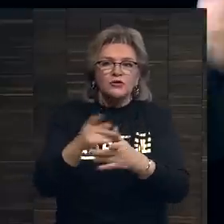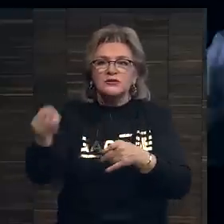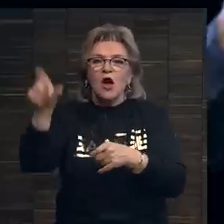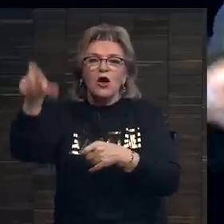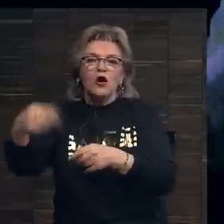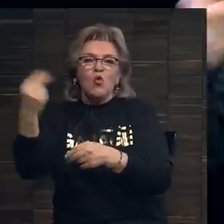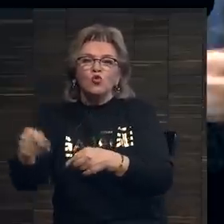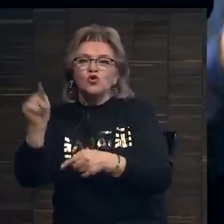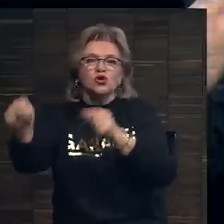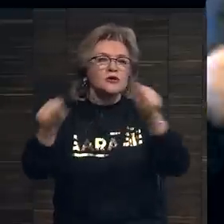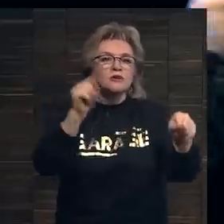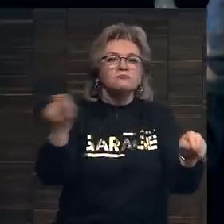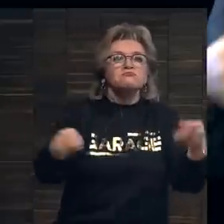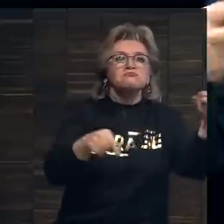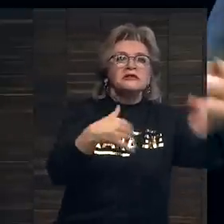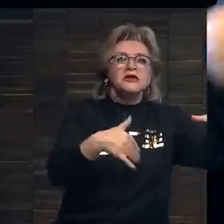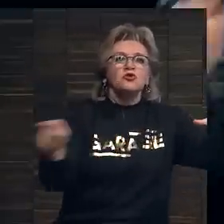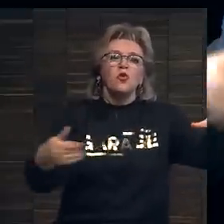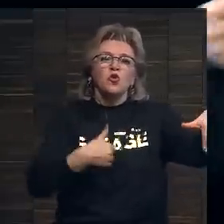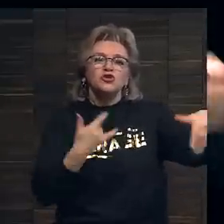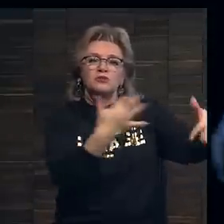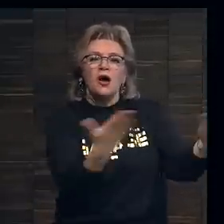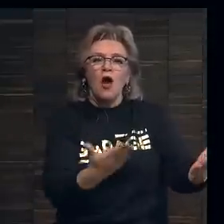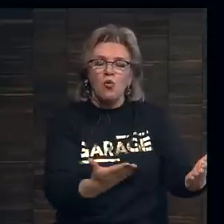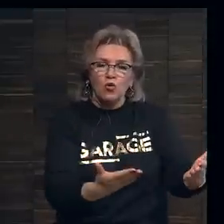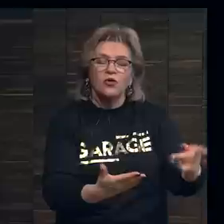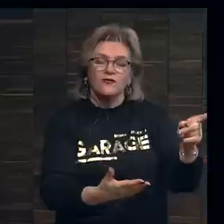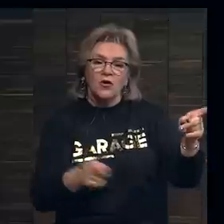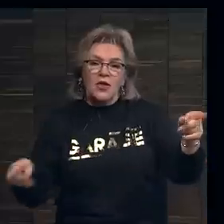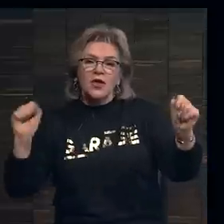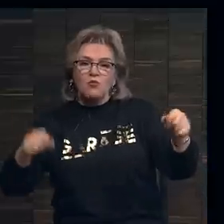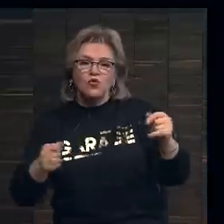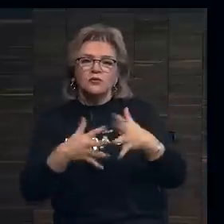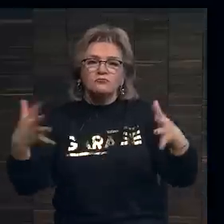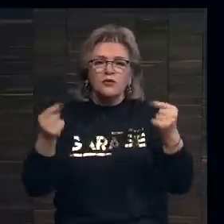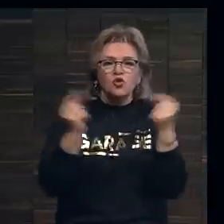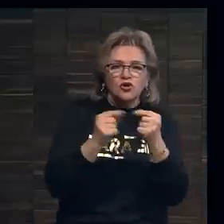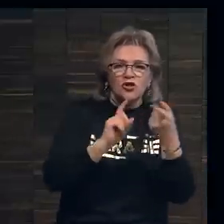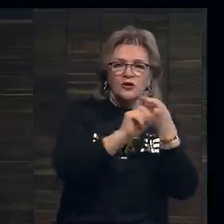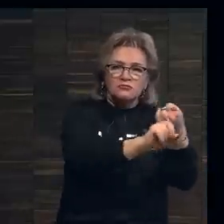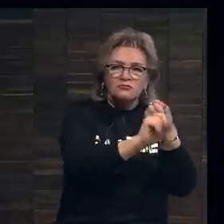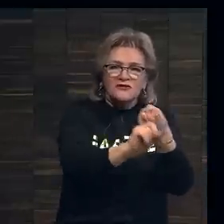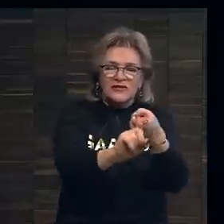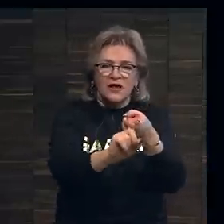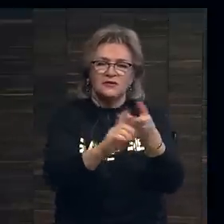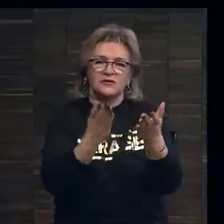художник, какую цену они хотят запросить. Они могут значительно точнее связать